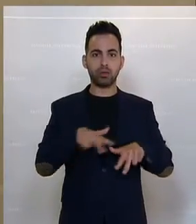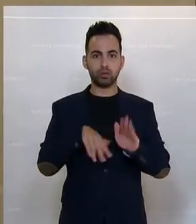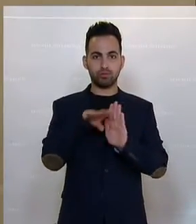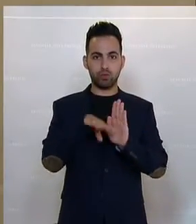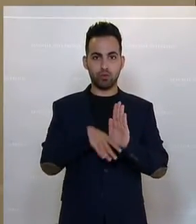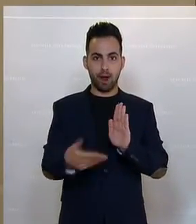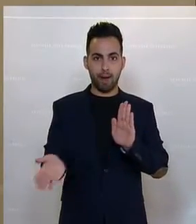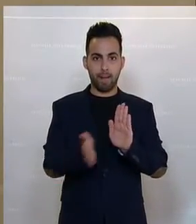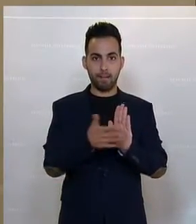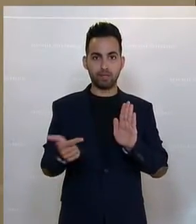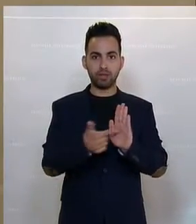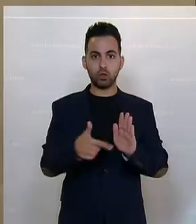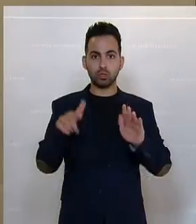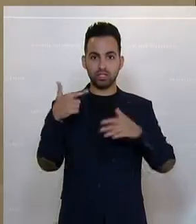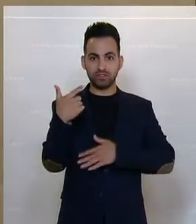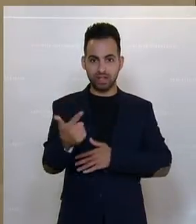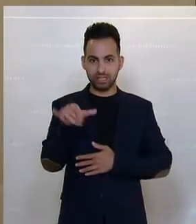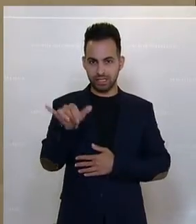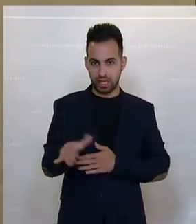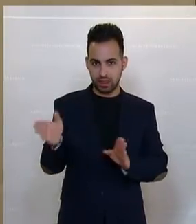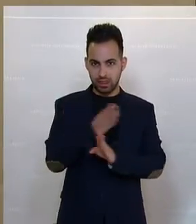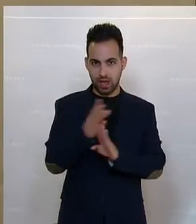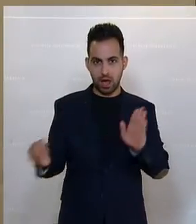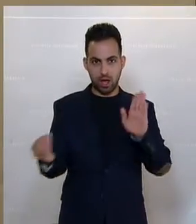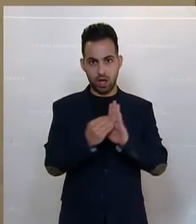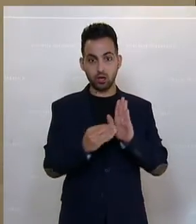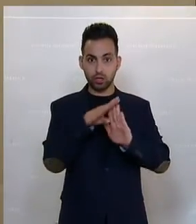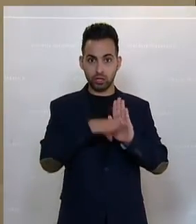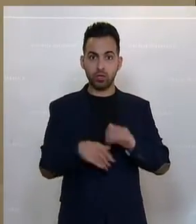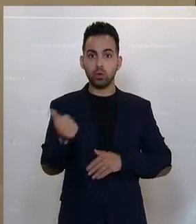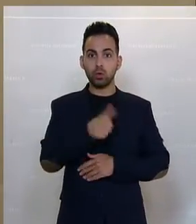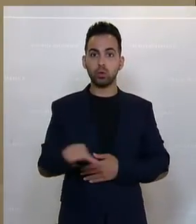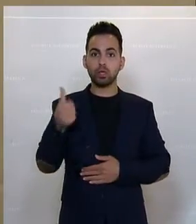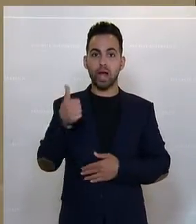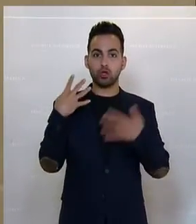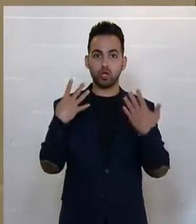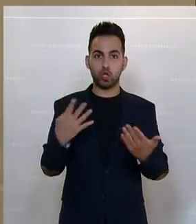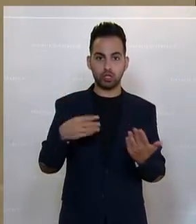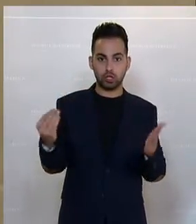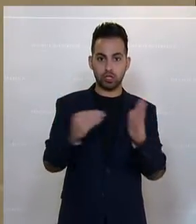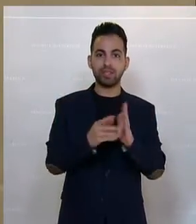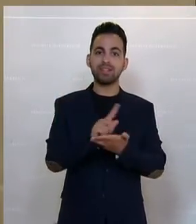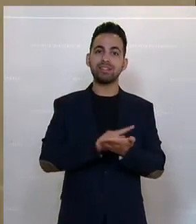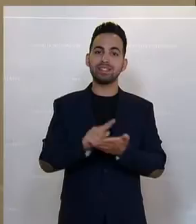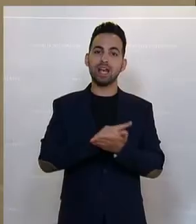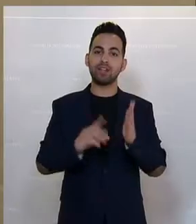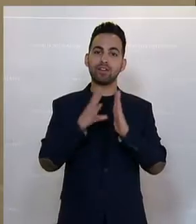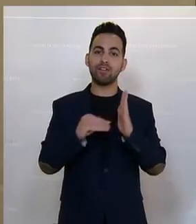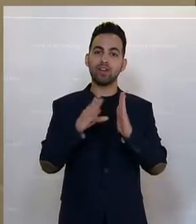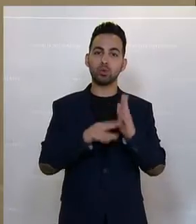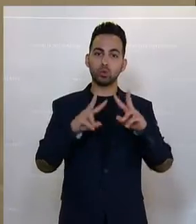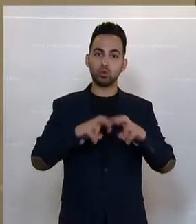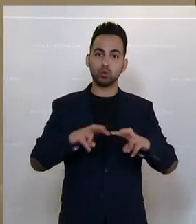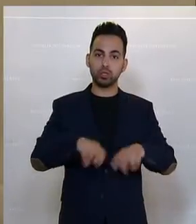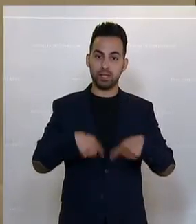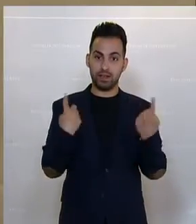herausgebracht im Jänner 2020. In dem steht auf Seite 191, dass wir die Zeitverwendungsstudie beauftragen